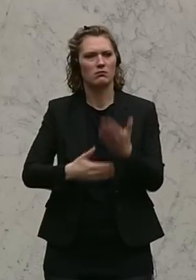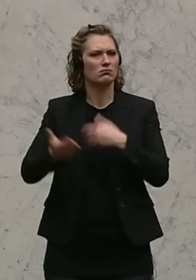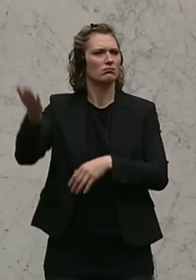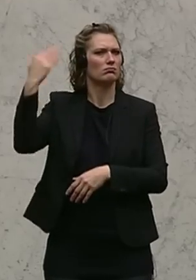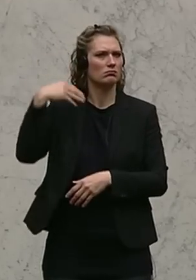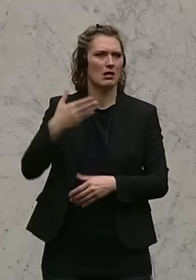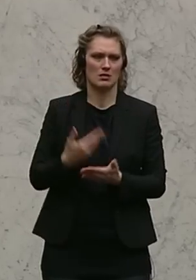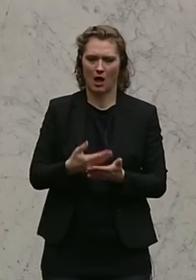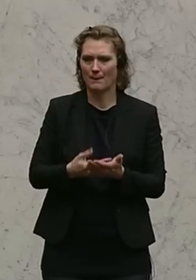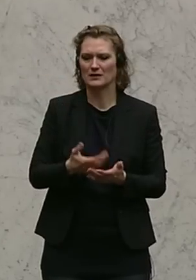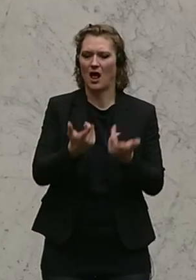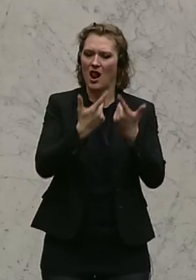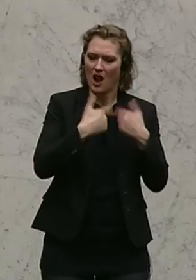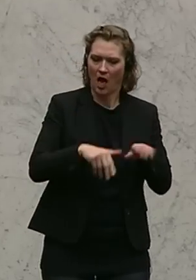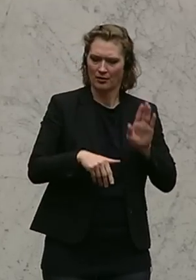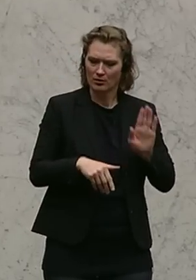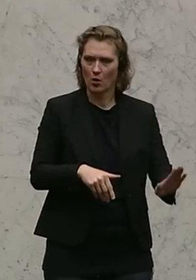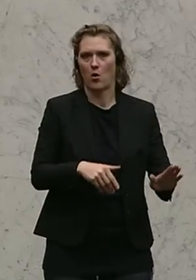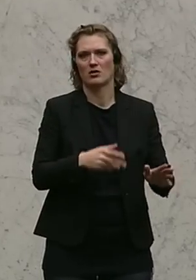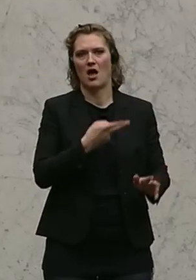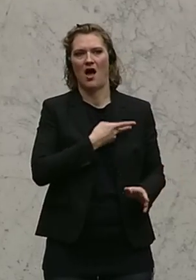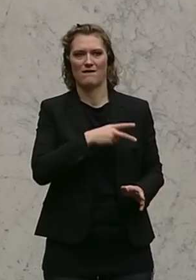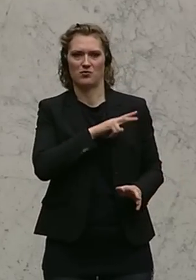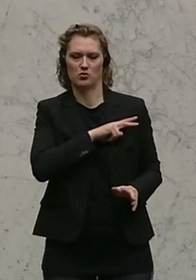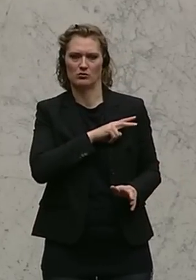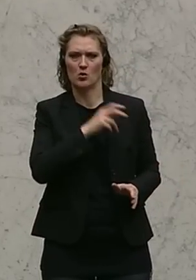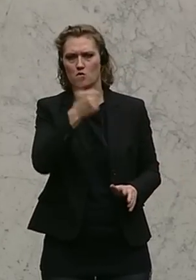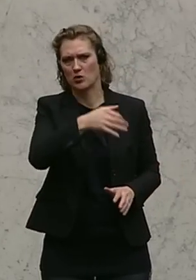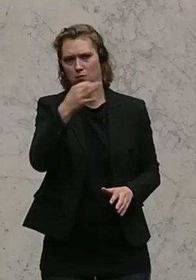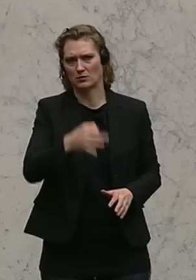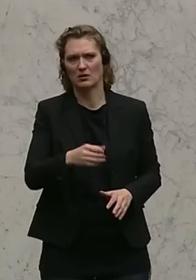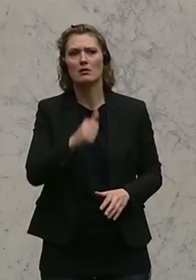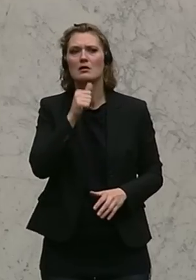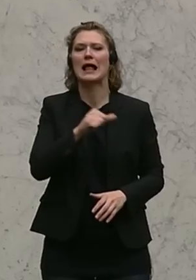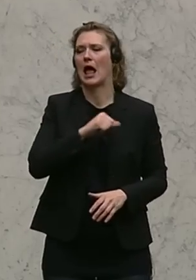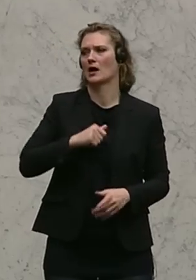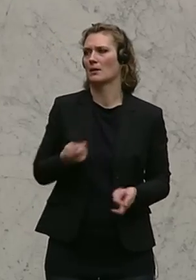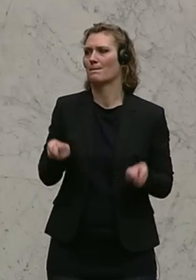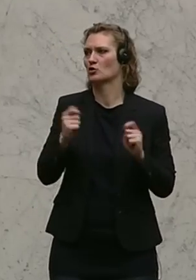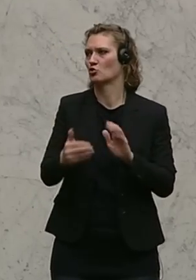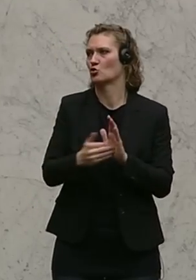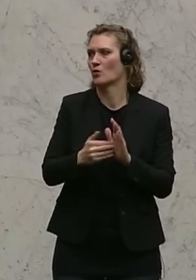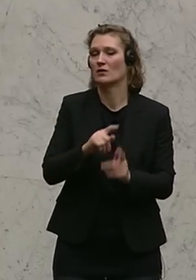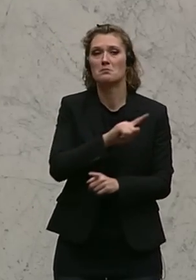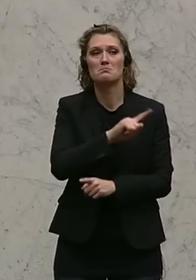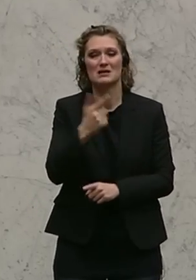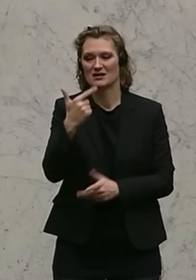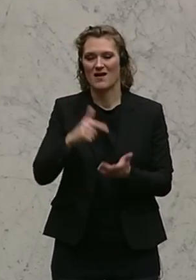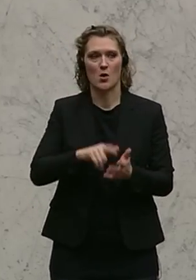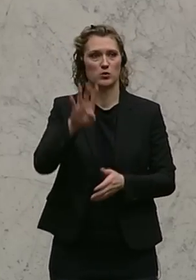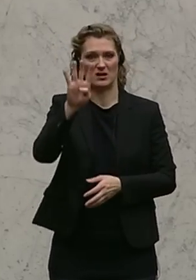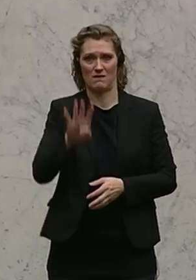die hundertprozentige Haftung für ihre Hypos übernommen. Es war kein eigener Beschluss dafür notwendig, bis ins Jahr 2004,